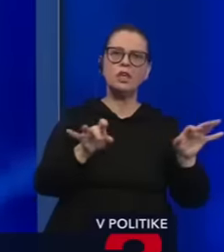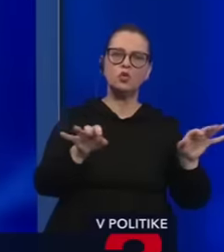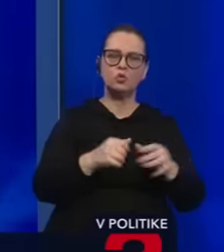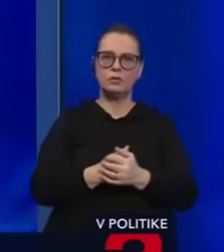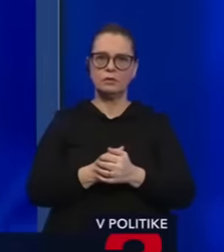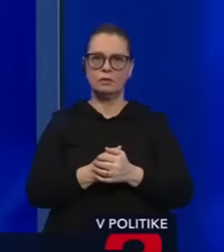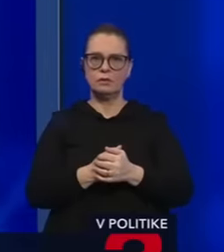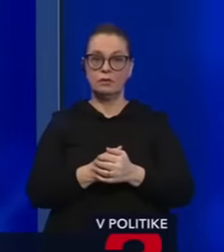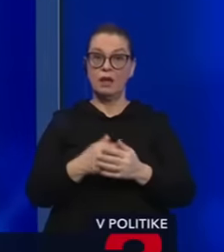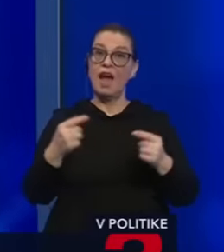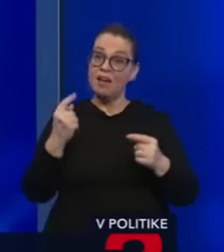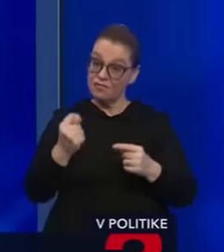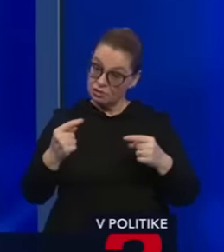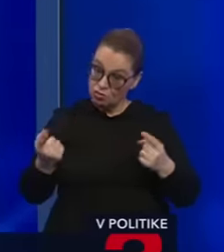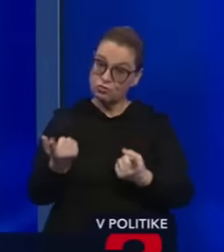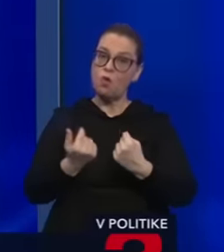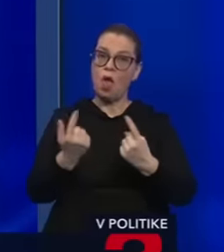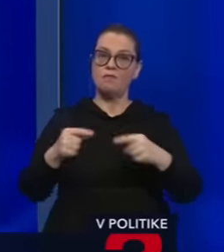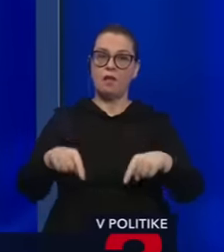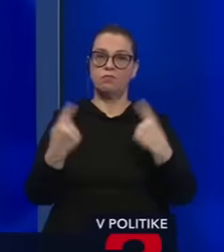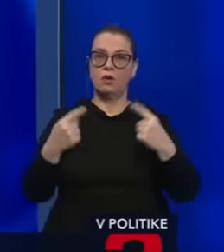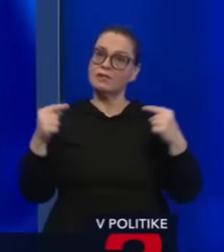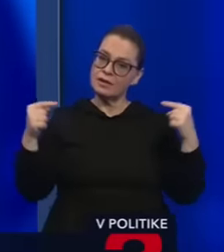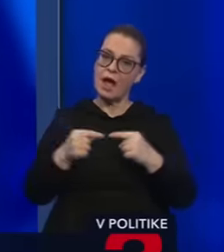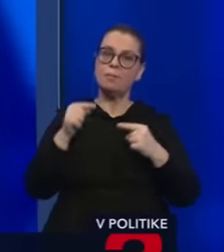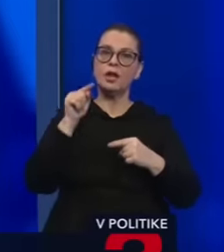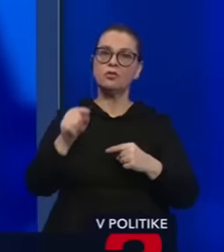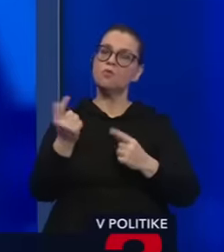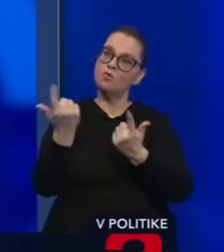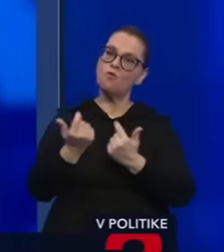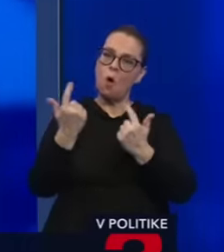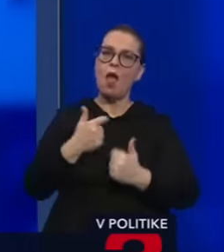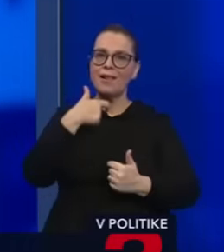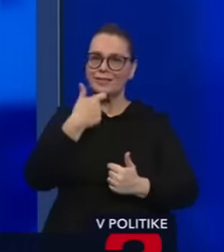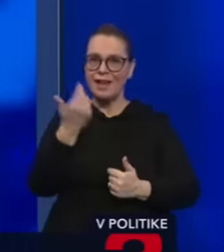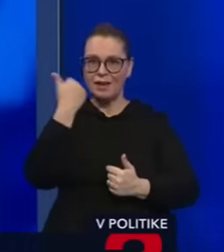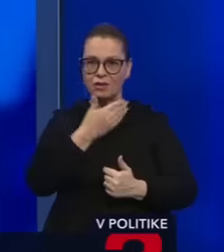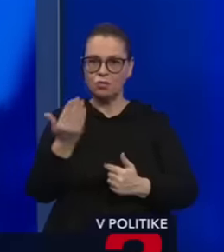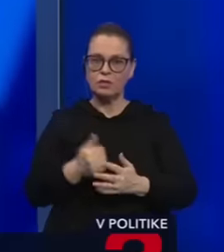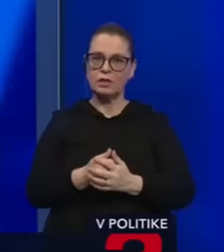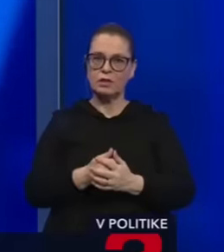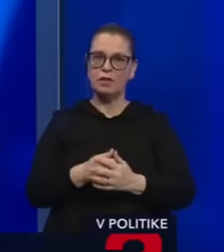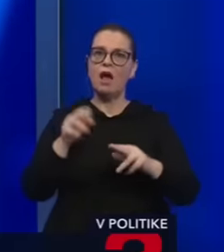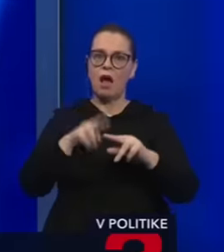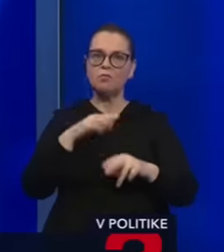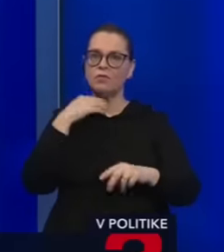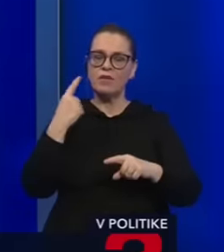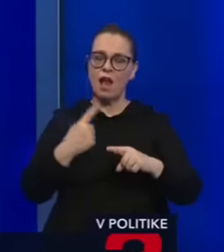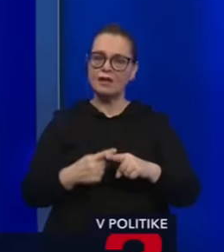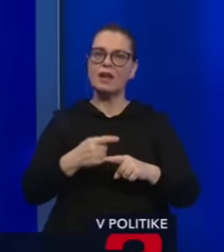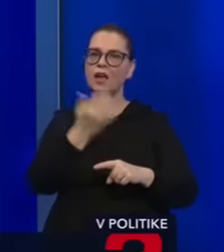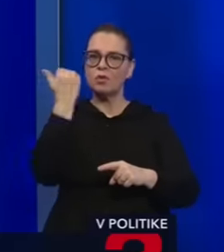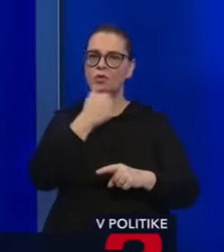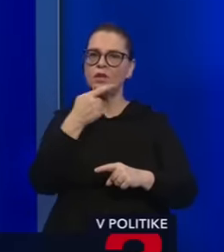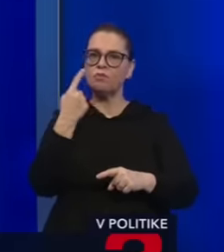tomu Fico zvolával tie protesty, napriek tomu na tie ulice zvolával tých starých dôchodcov a niejeden človek potom nám povedal, keď sme chodili po